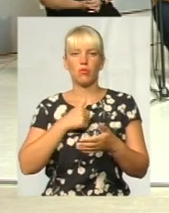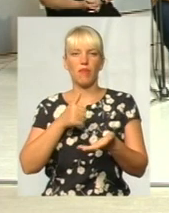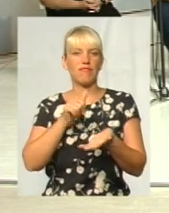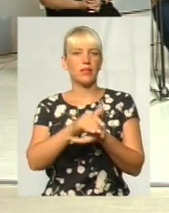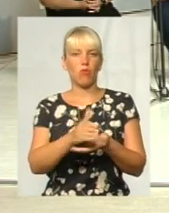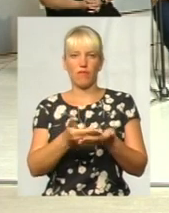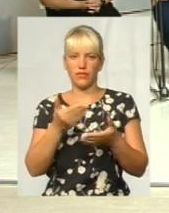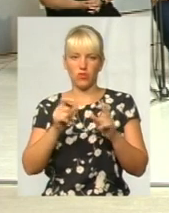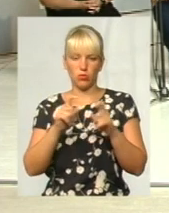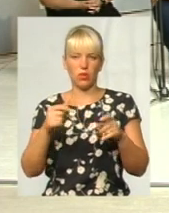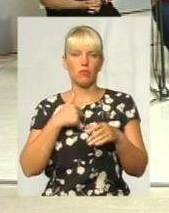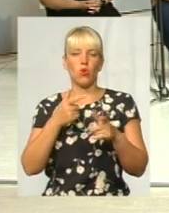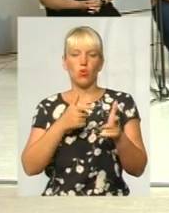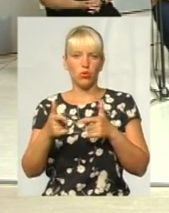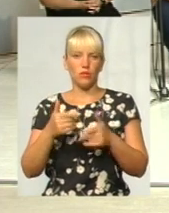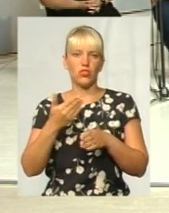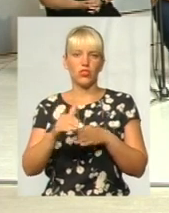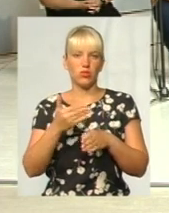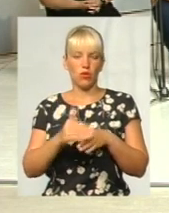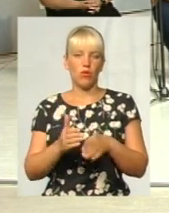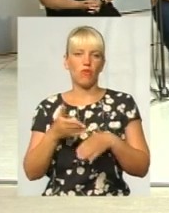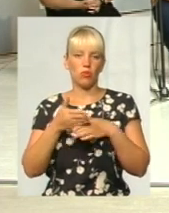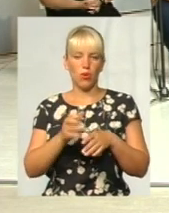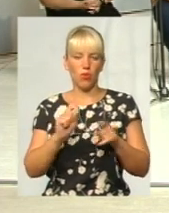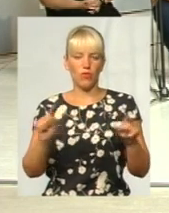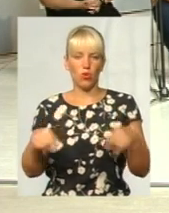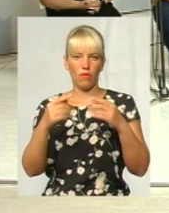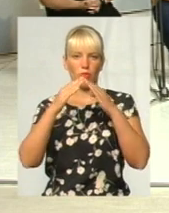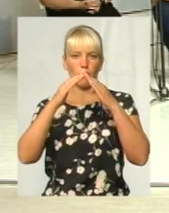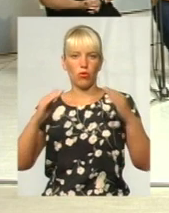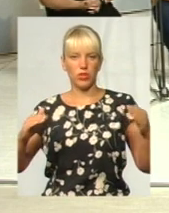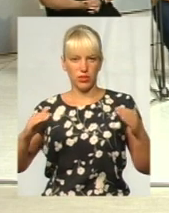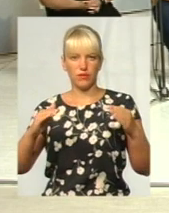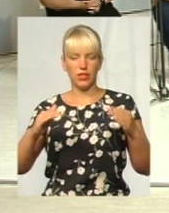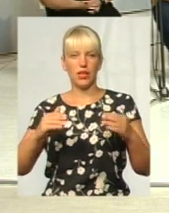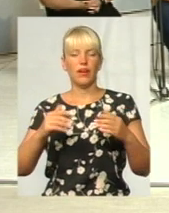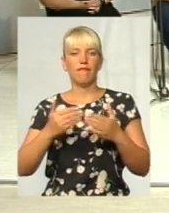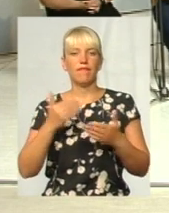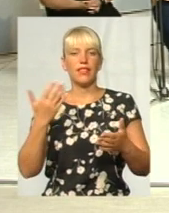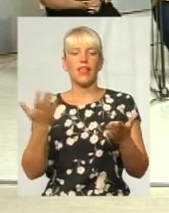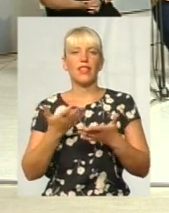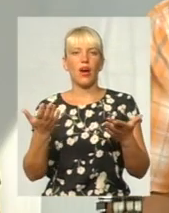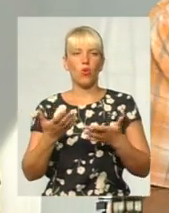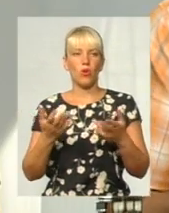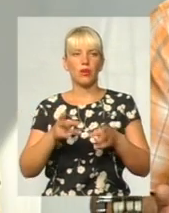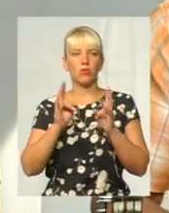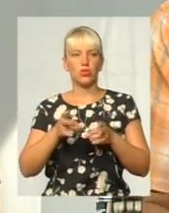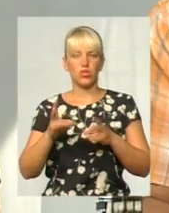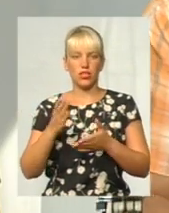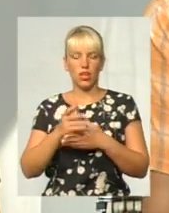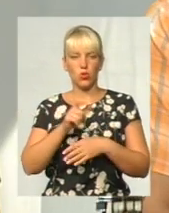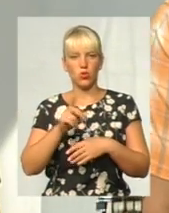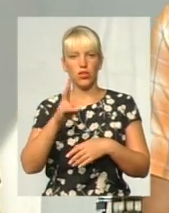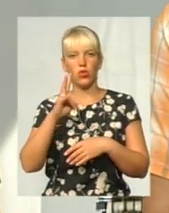'єкта, ми готові частково допомогти людям відновлені покрівлі, від якої вони постраждали, люди.